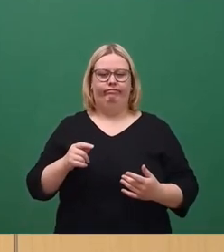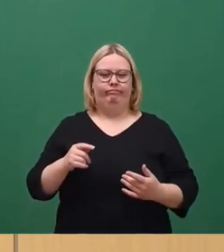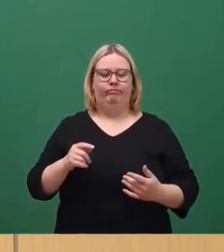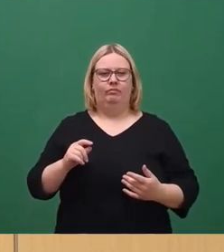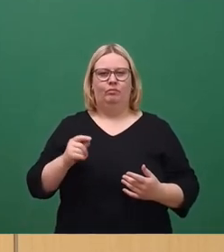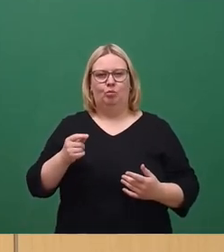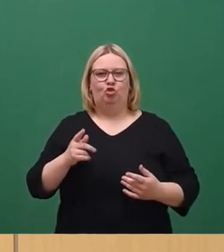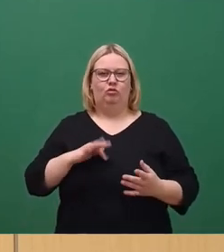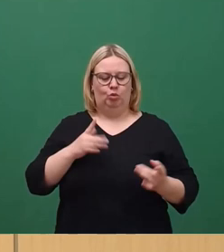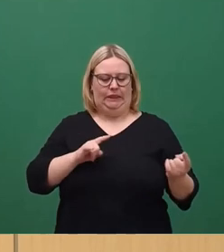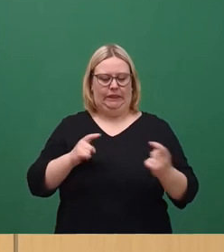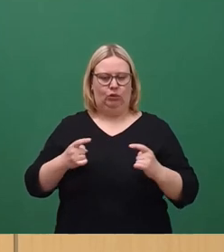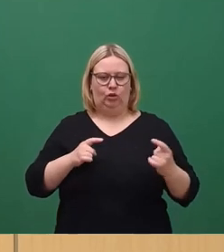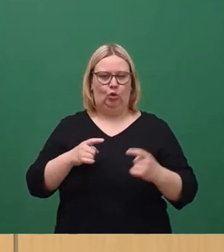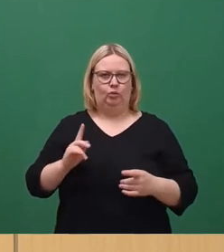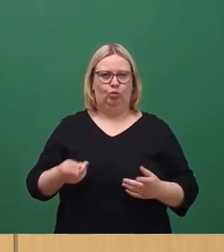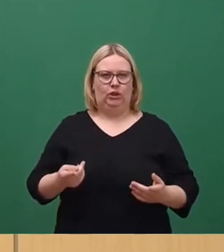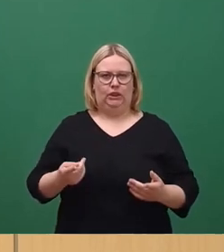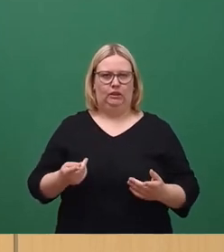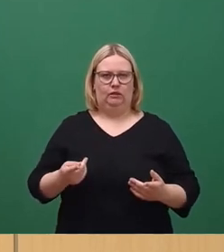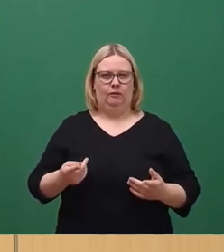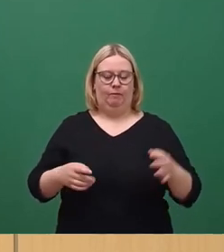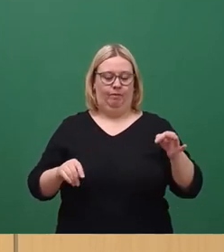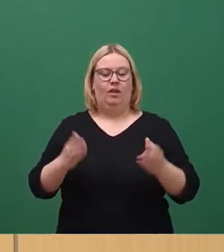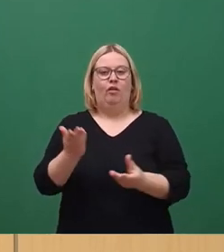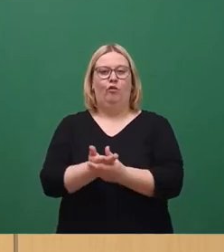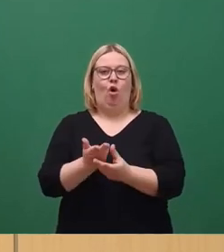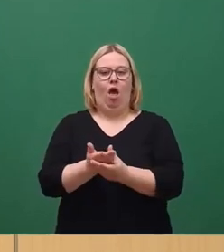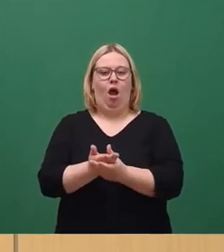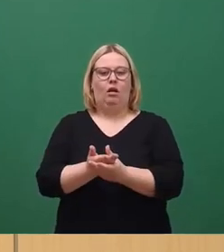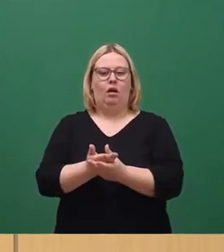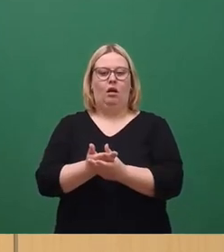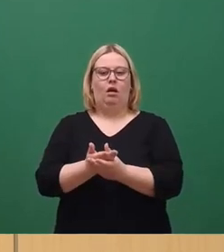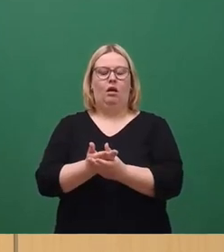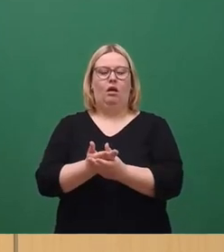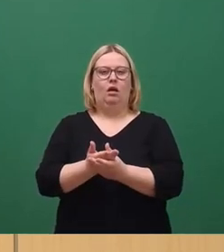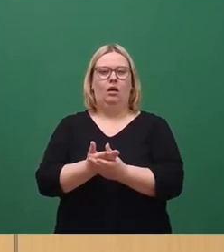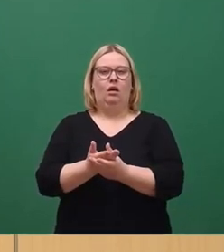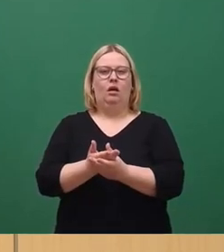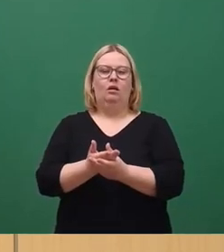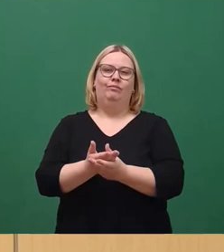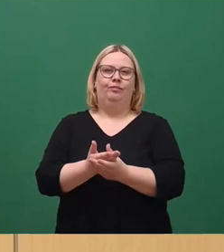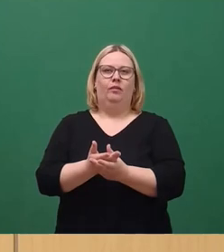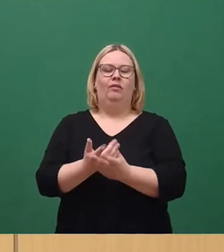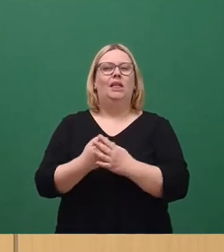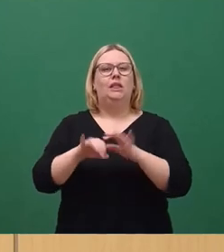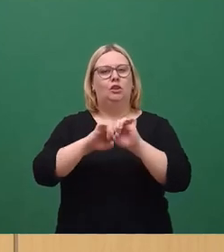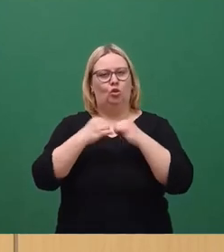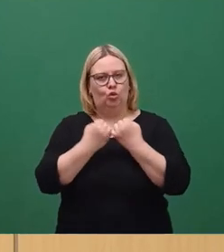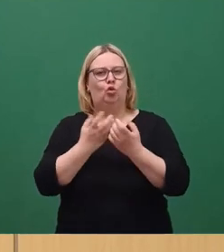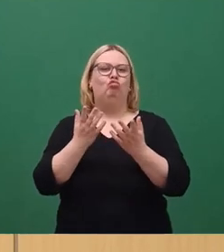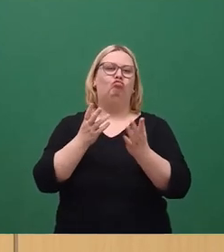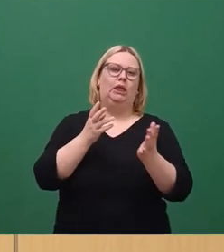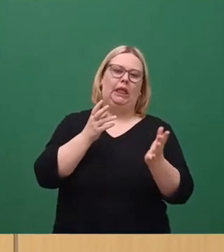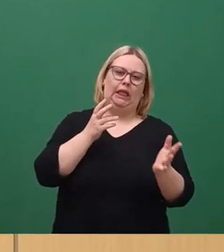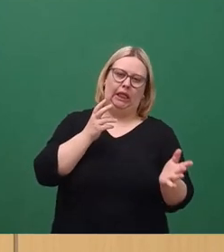wir uns jetzt auseinandersetzen müssen. Wir haben hier eine Vorlage, da geht es darum, wir haben eine Situation, die passt schon, die funktioniert